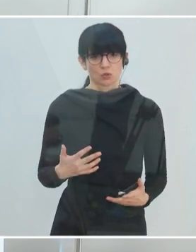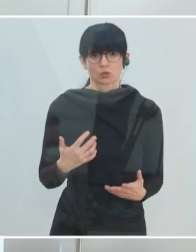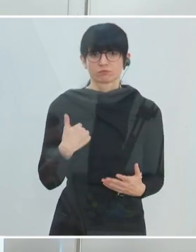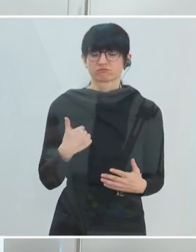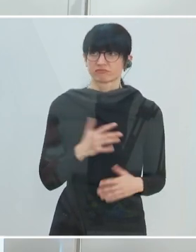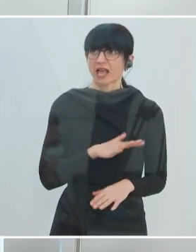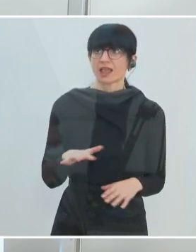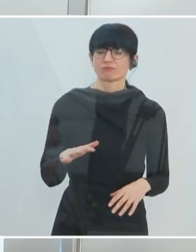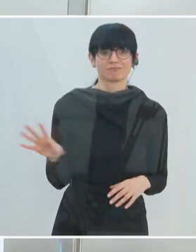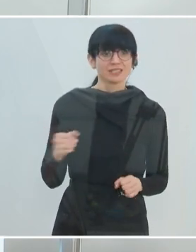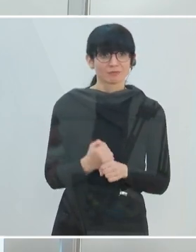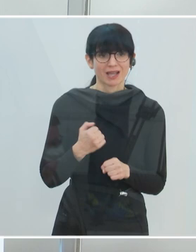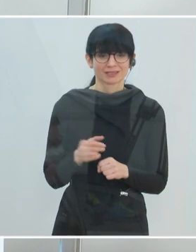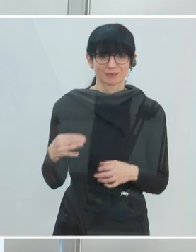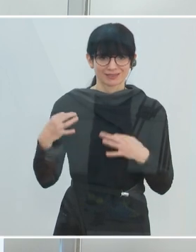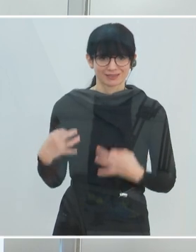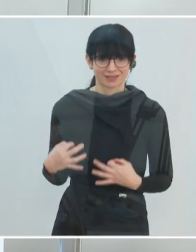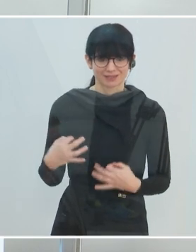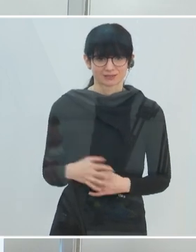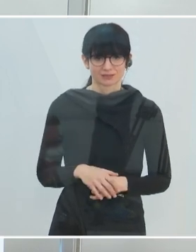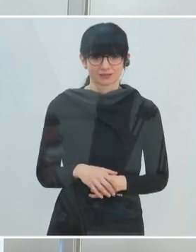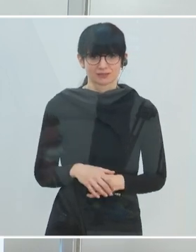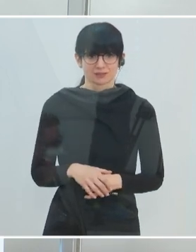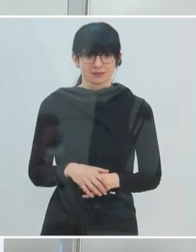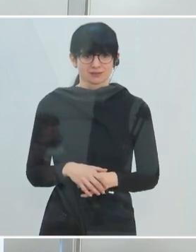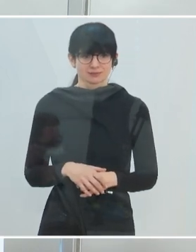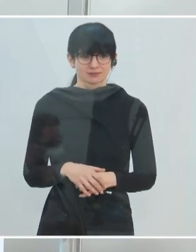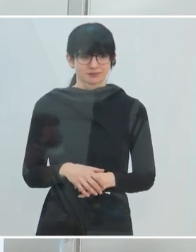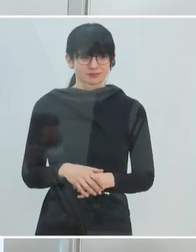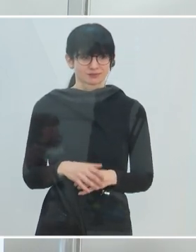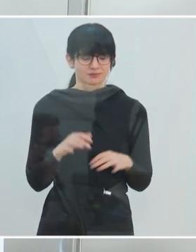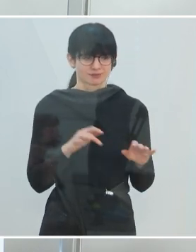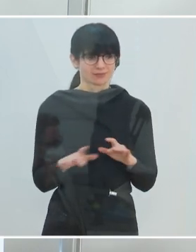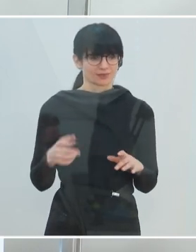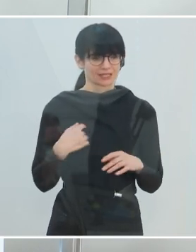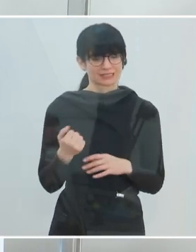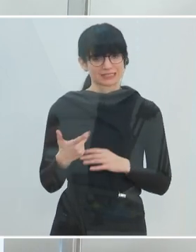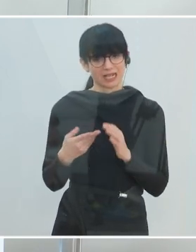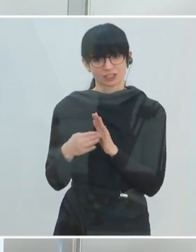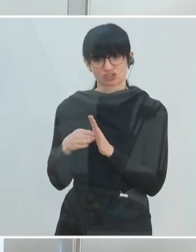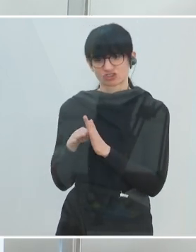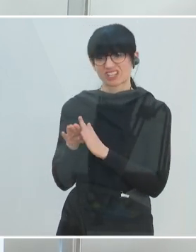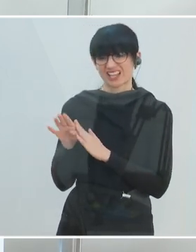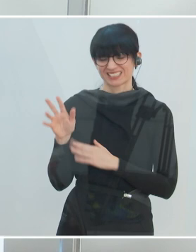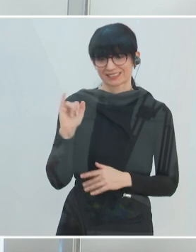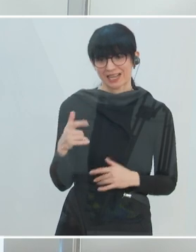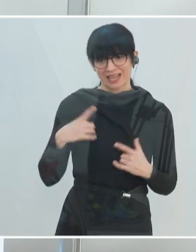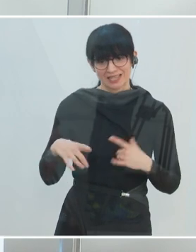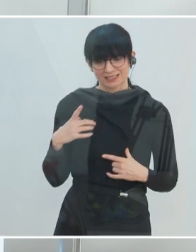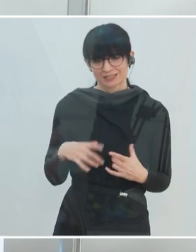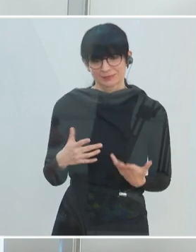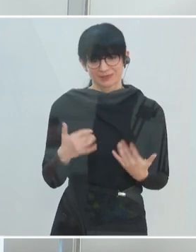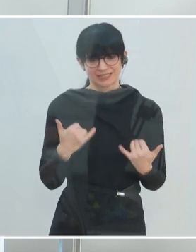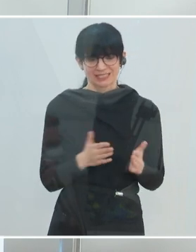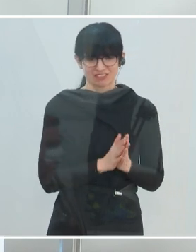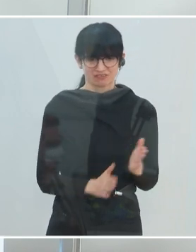getragen wird, das Prozedere, desto besser. Wir haben die Situation, dass wir steigende Zahlen haben. Das ist bekannt. Wir haben jetzt